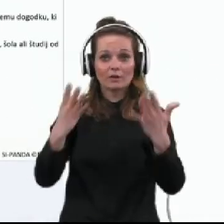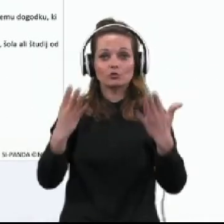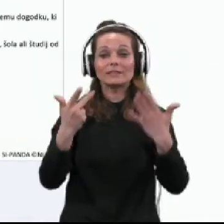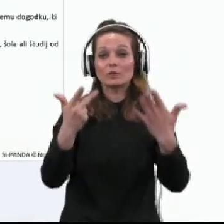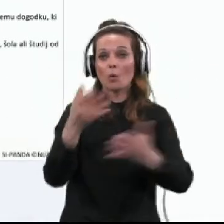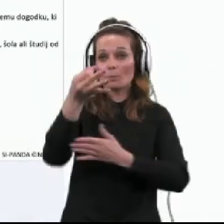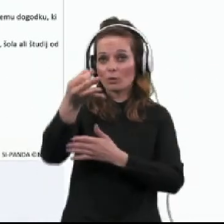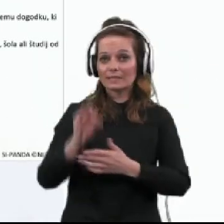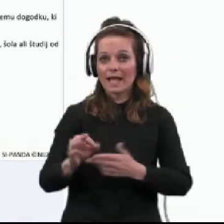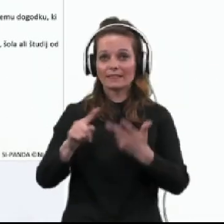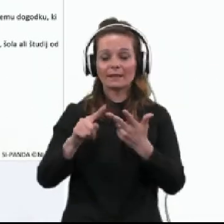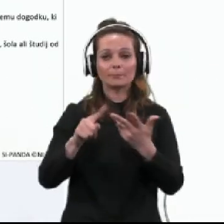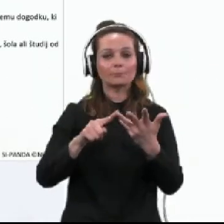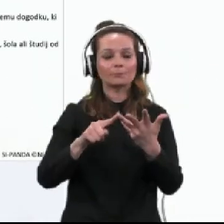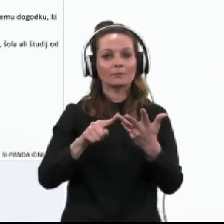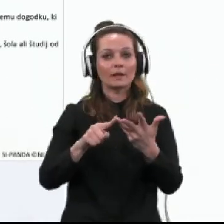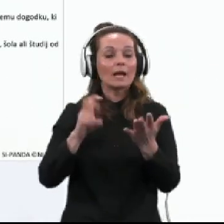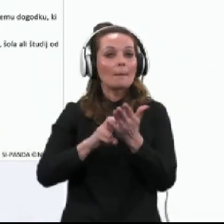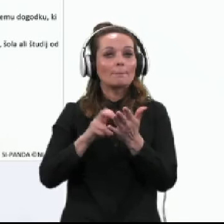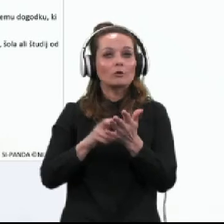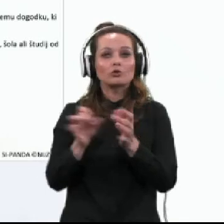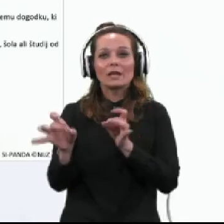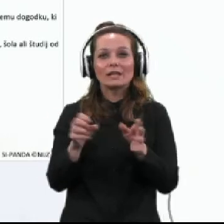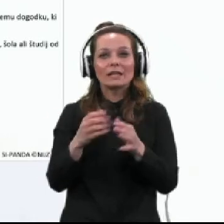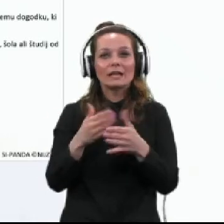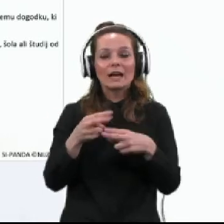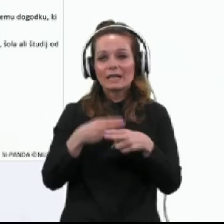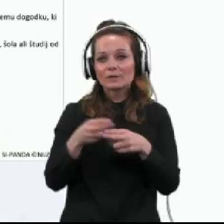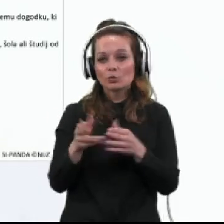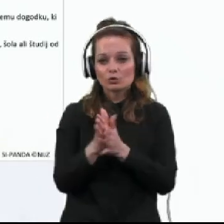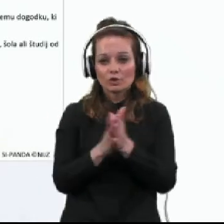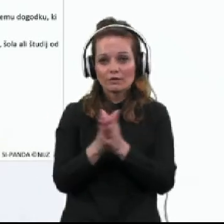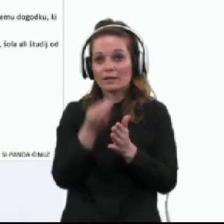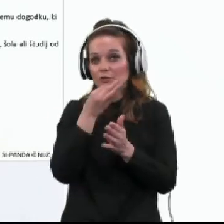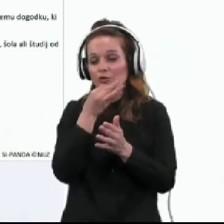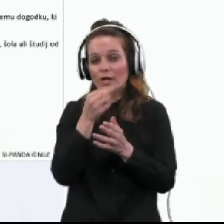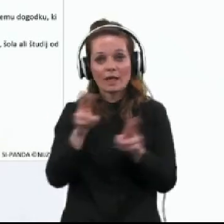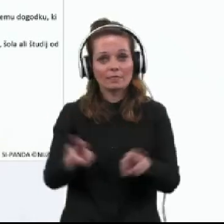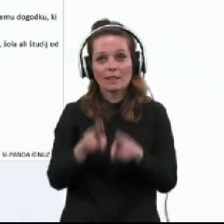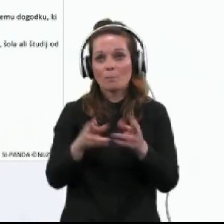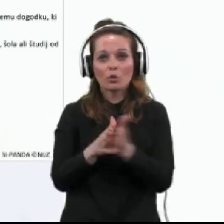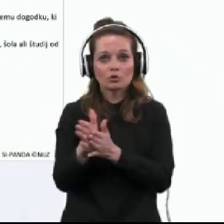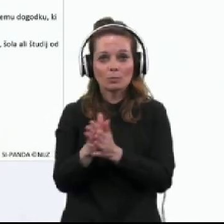86% in razkuževanje rok, kadar umivanje ni možnost z